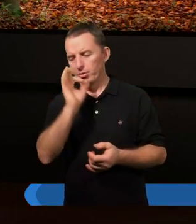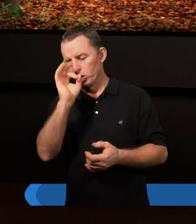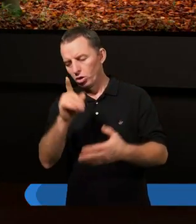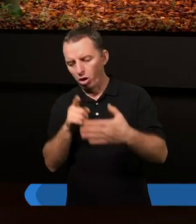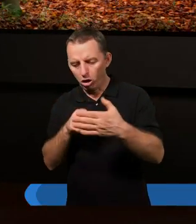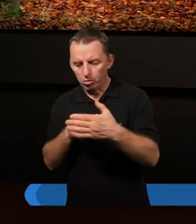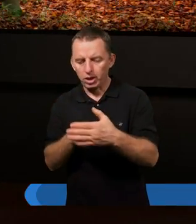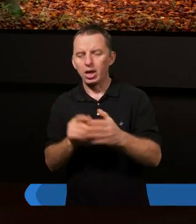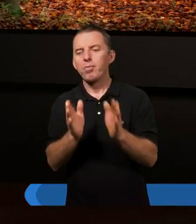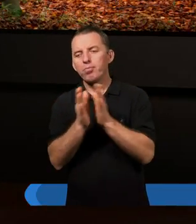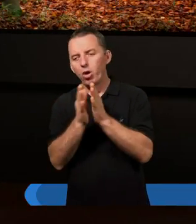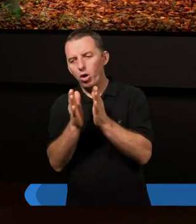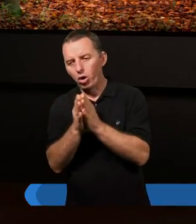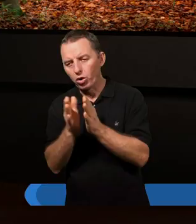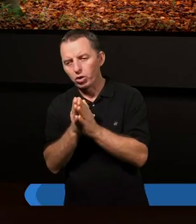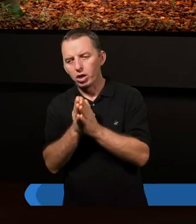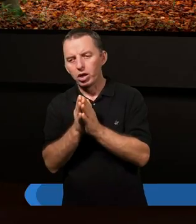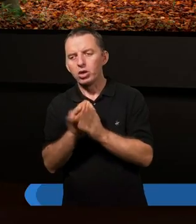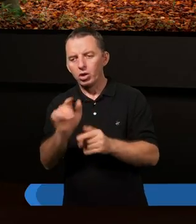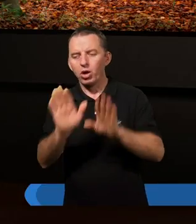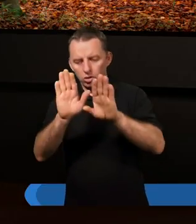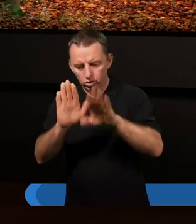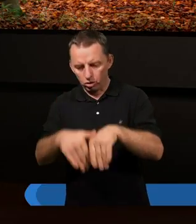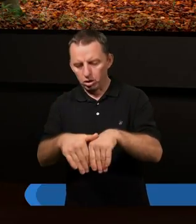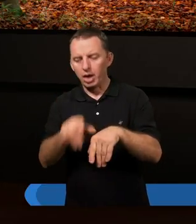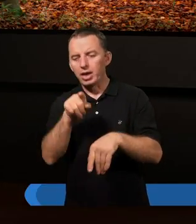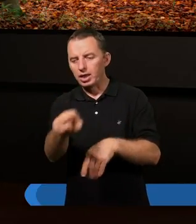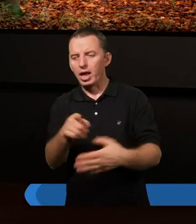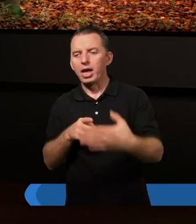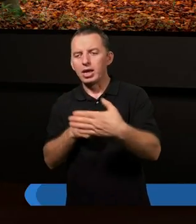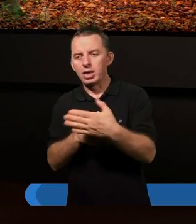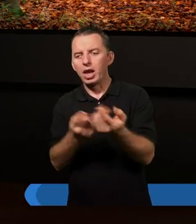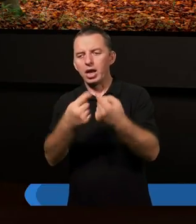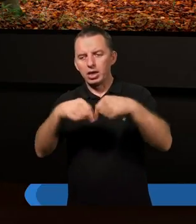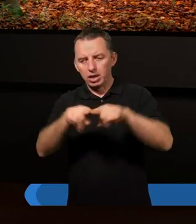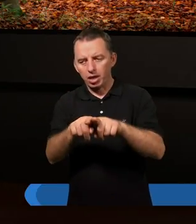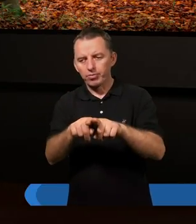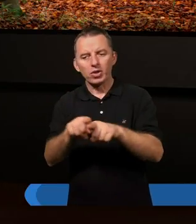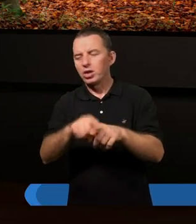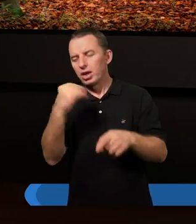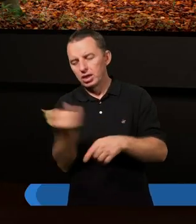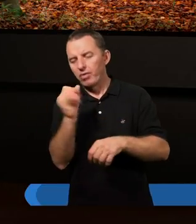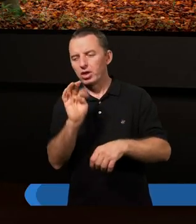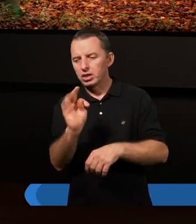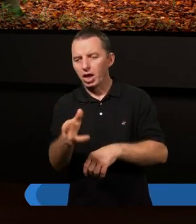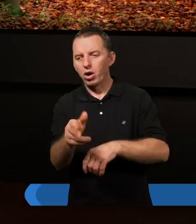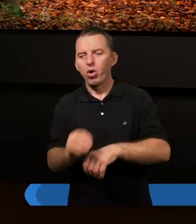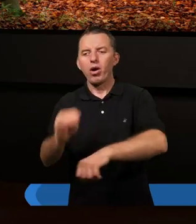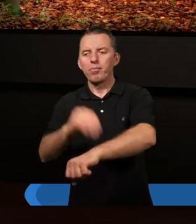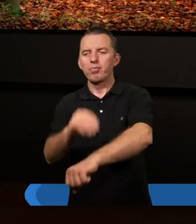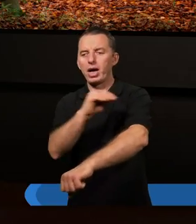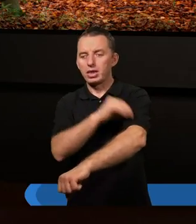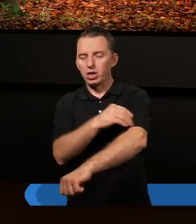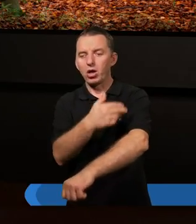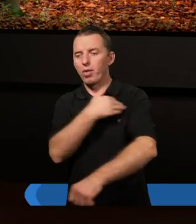i modlimy się, to ten cel zostanie zrealizowany, ale nie zawsze taką metodą, jaką my